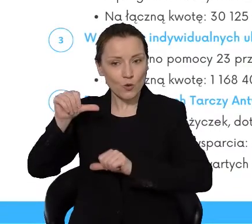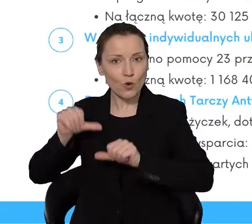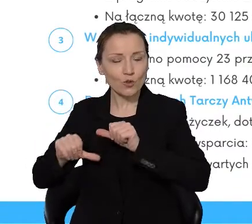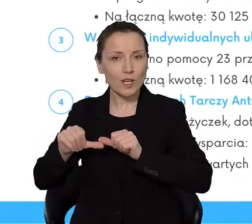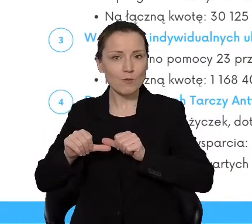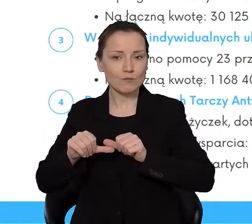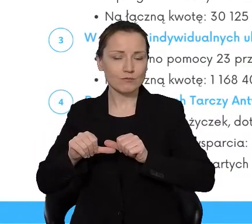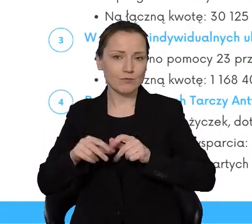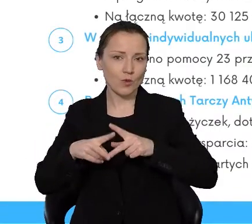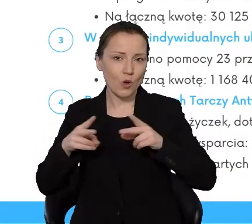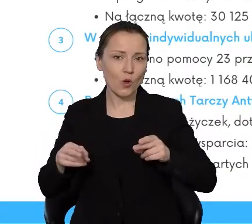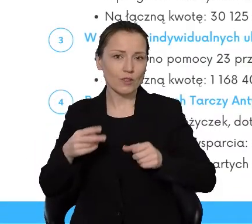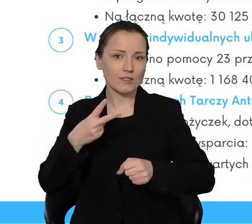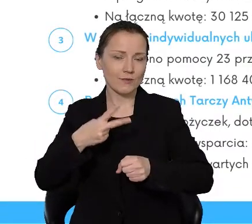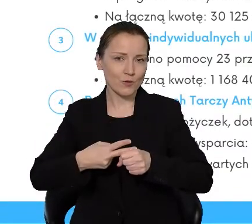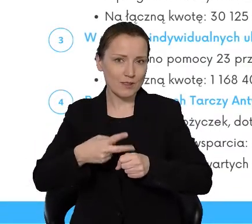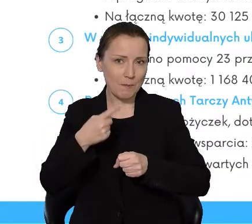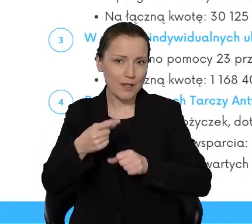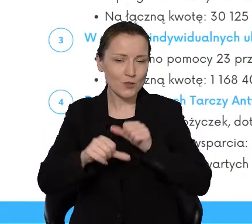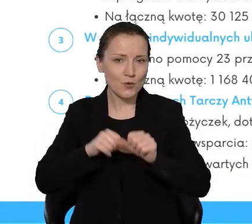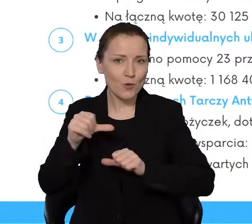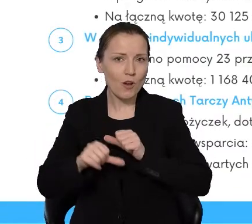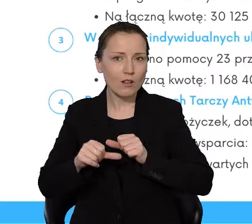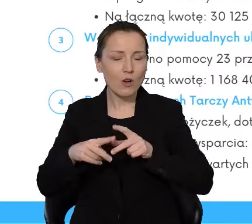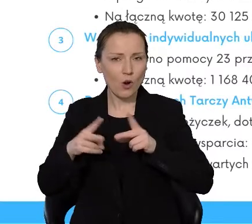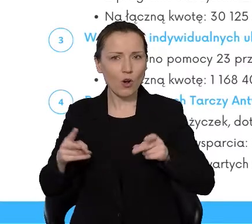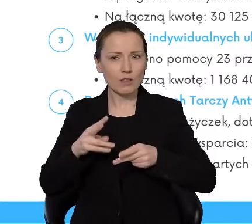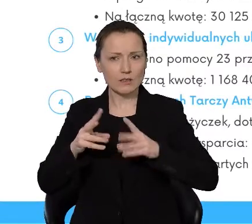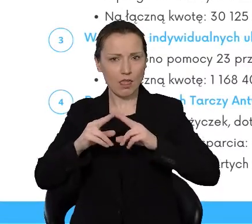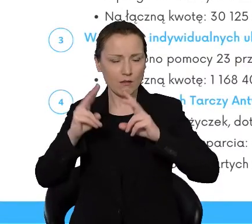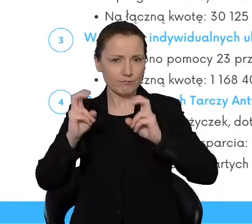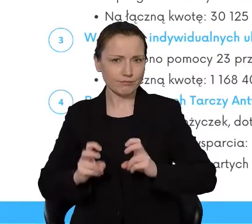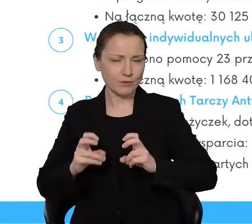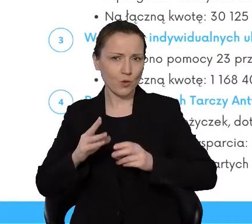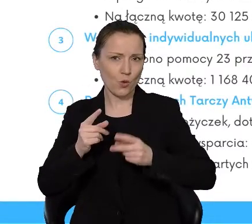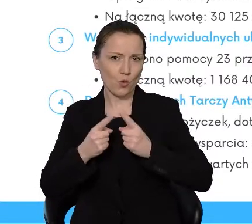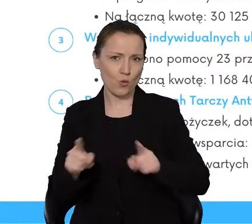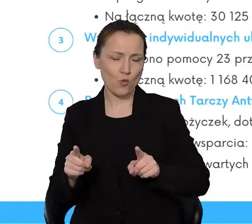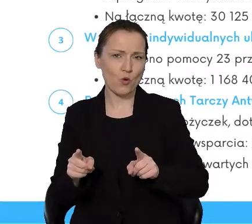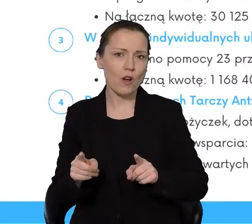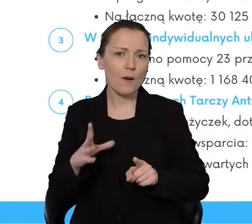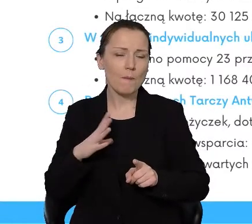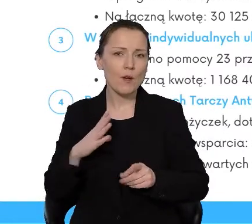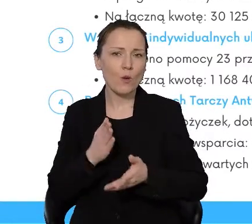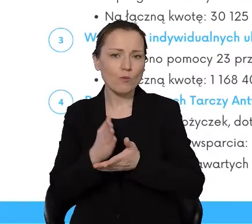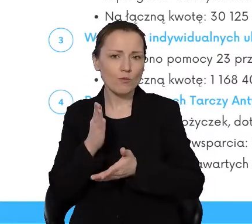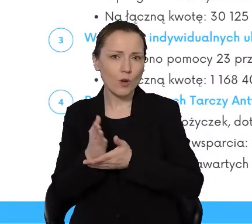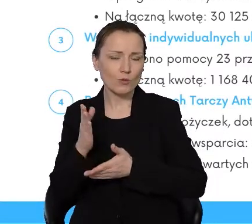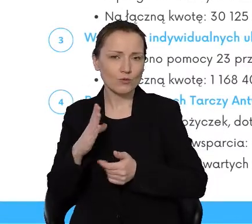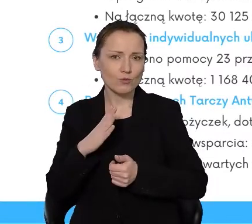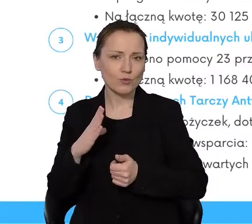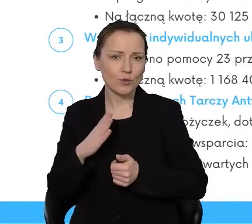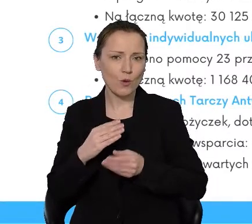okres lockdownu był krótszy niż w 2020. Tutaj ta pomoc wynosiła